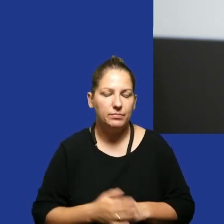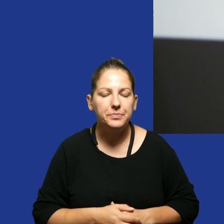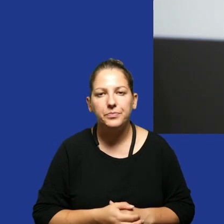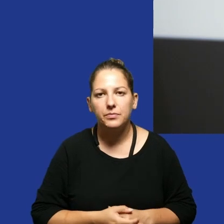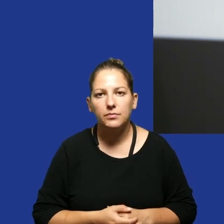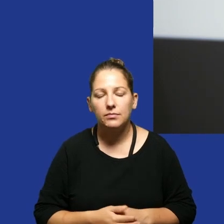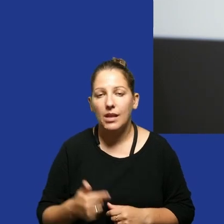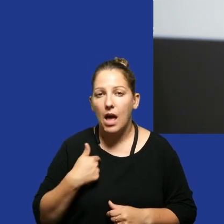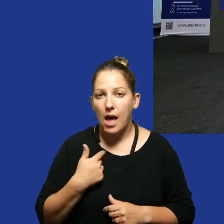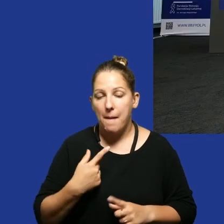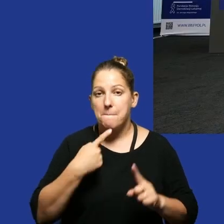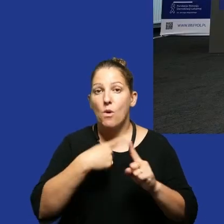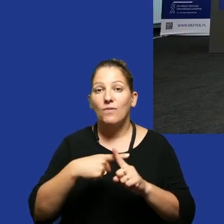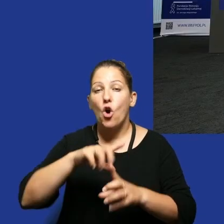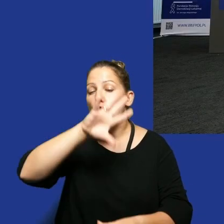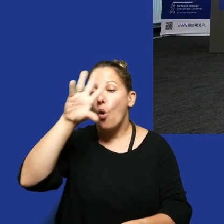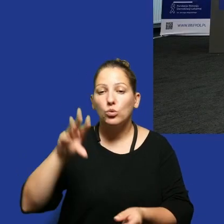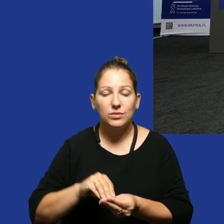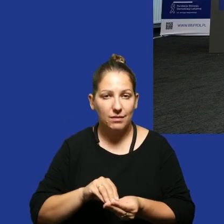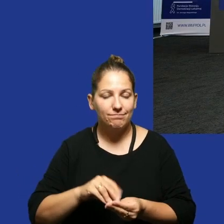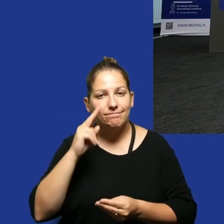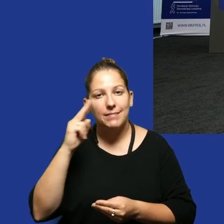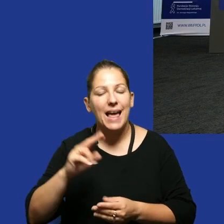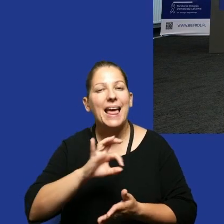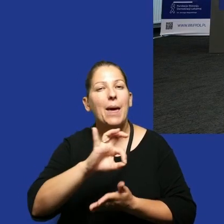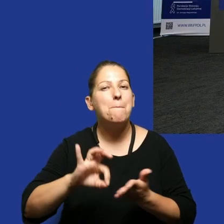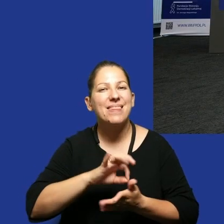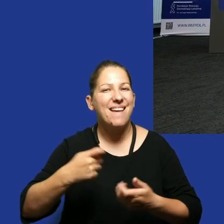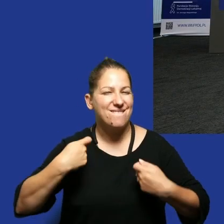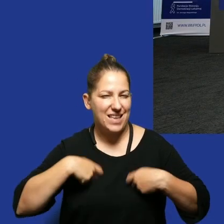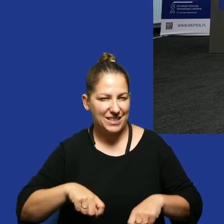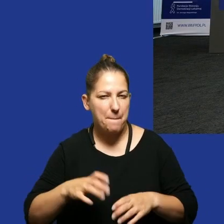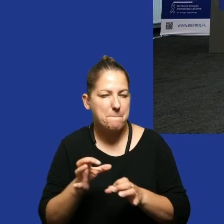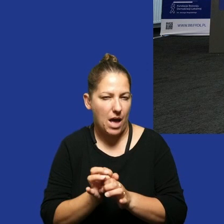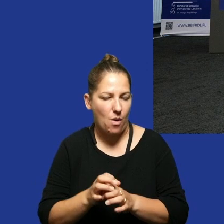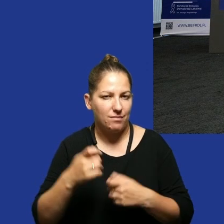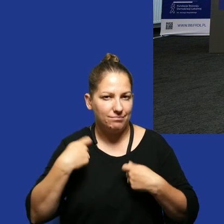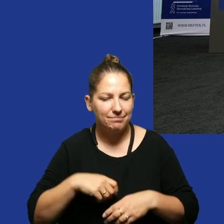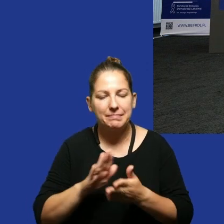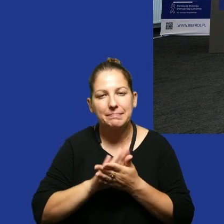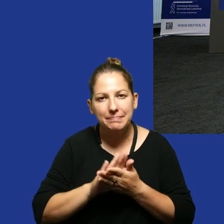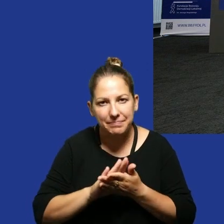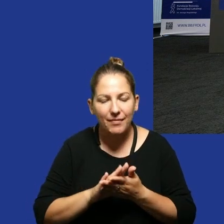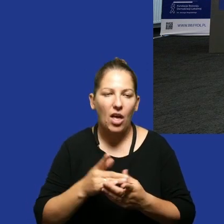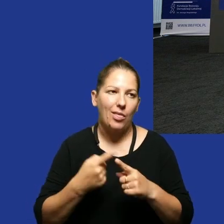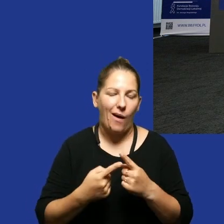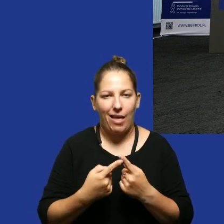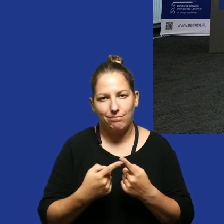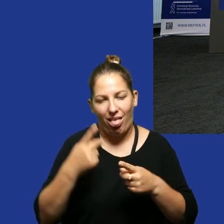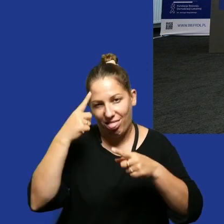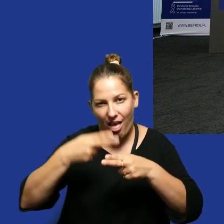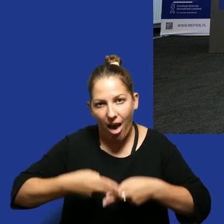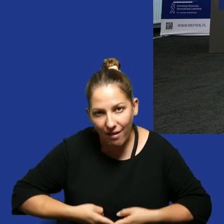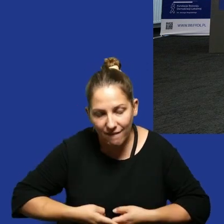to ja może jako pozytywna konkluzja to będzie z punktu widzenia gminy wiejskiej małej gminy wiejskiej przepraszam będzie nieco naiwnie ale